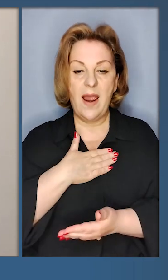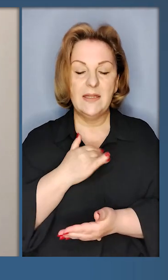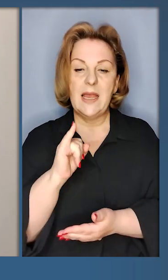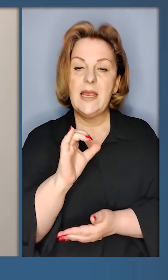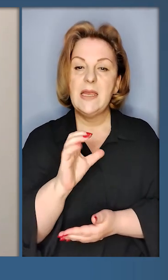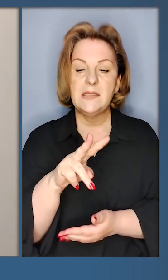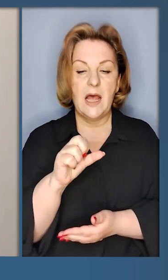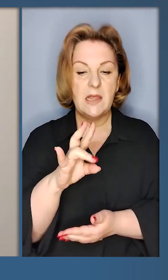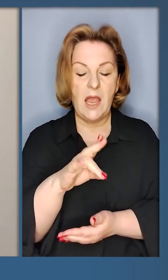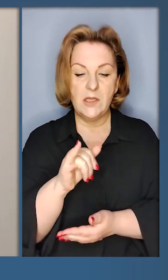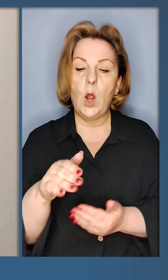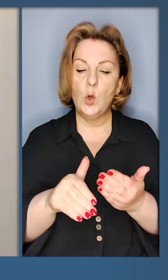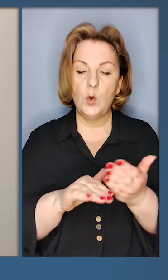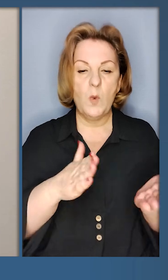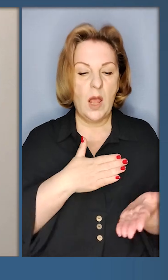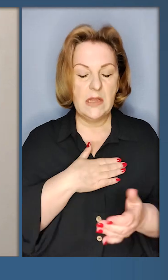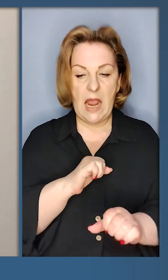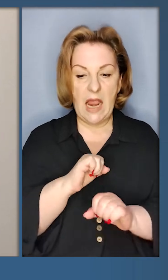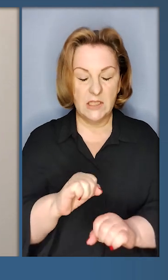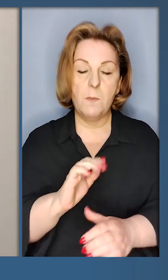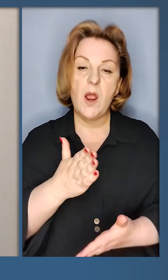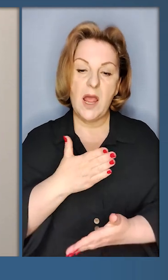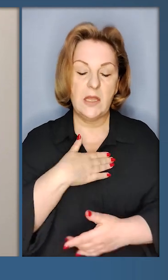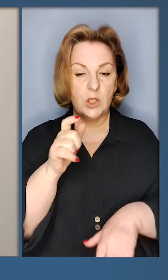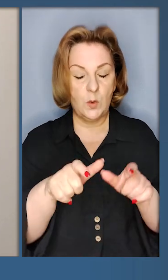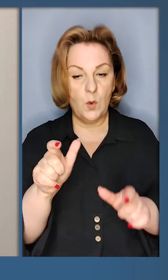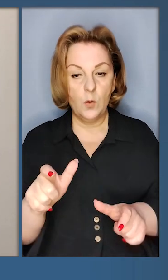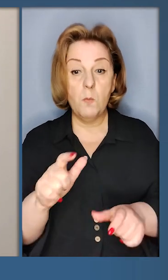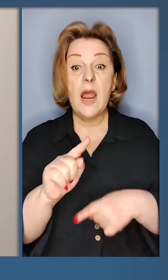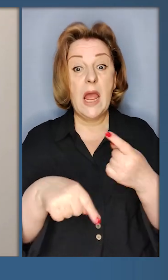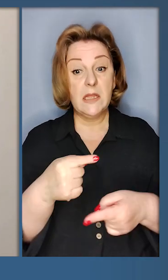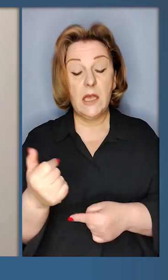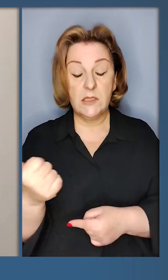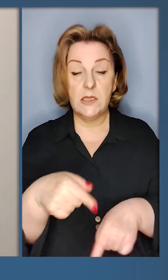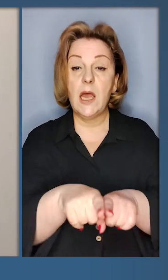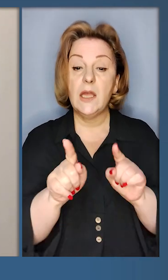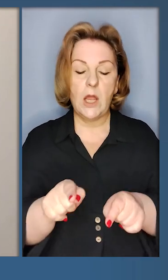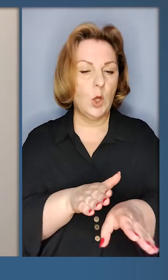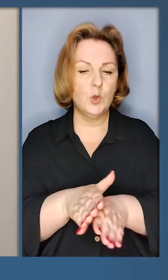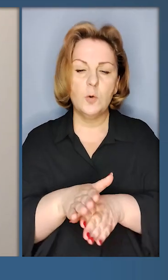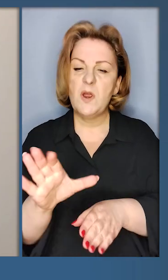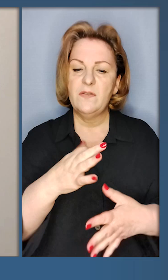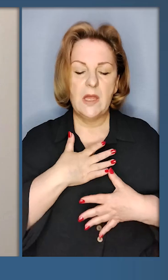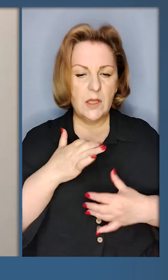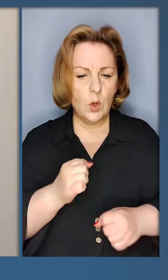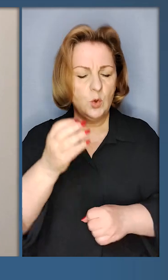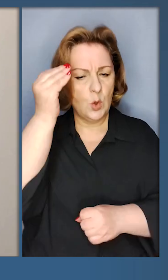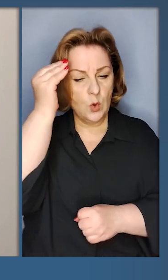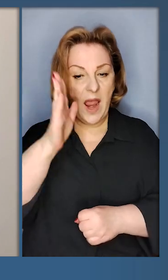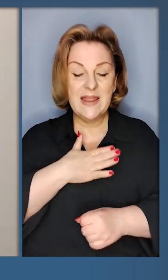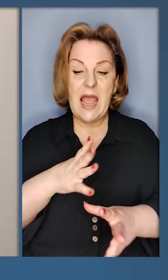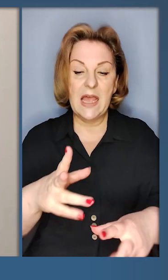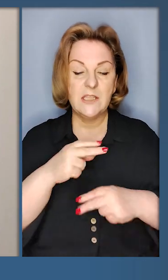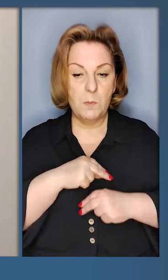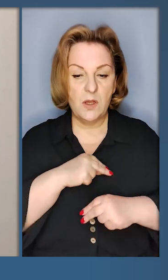України. Дякую Ісландії за добову нашому захисту і нашим людям. Наступний тиждень теж зробимо сильне з точки